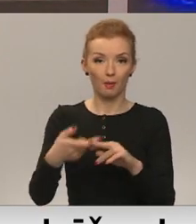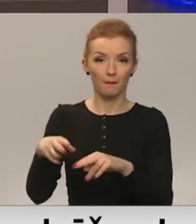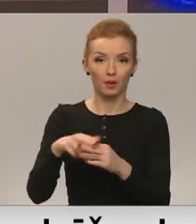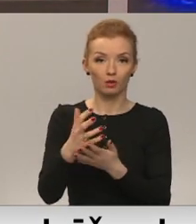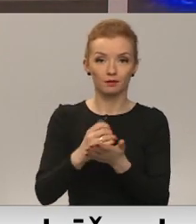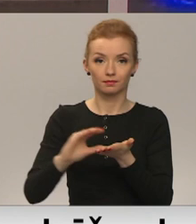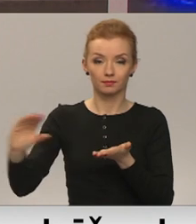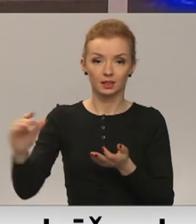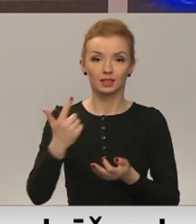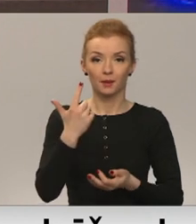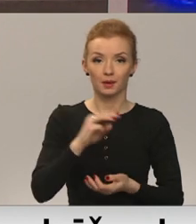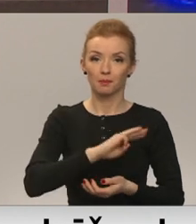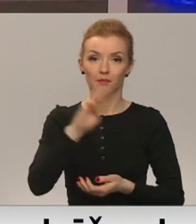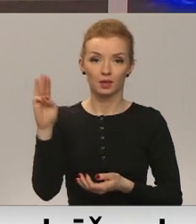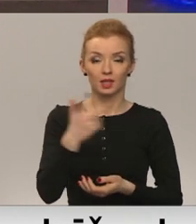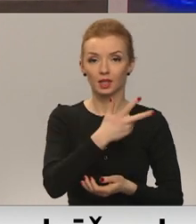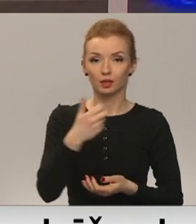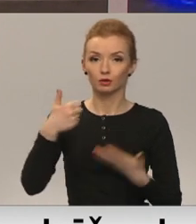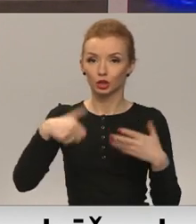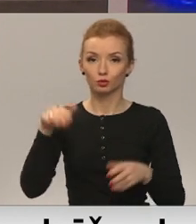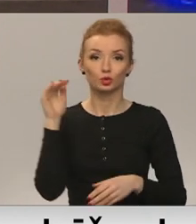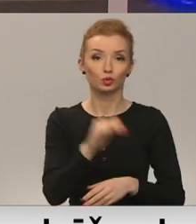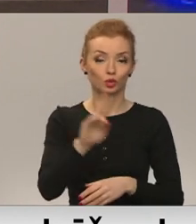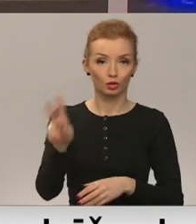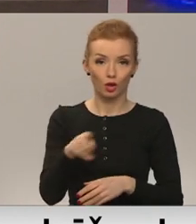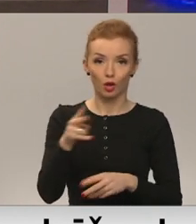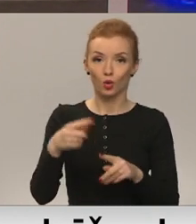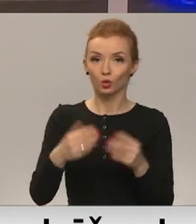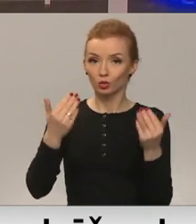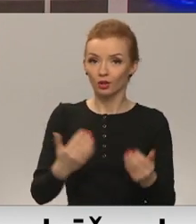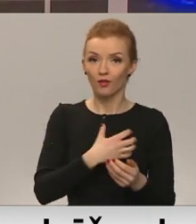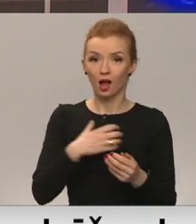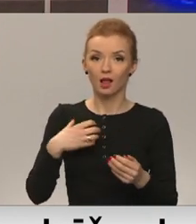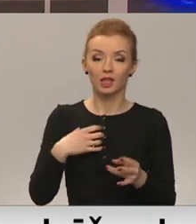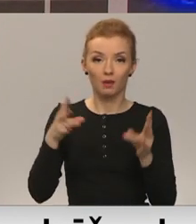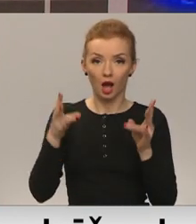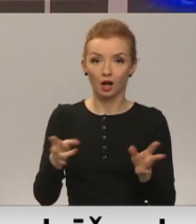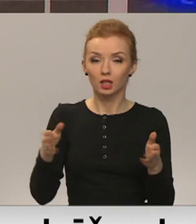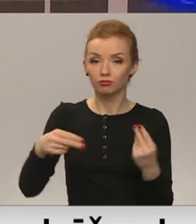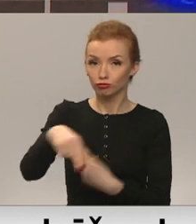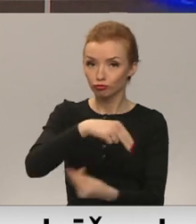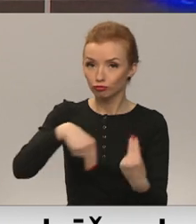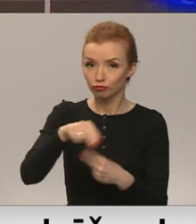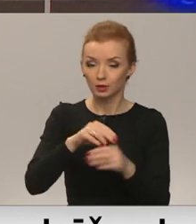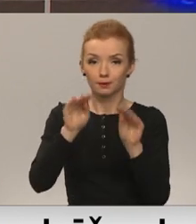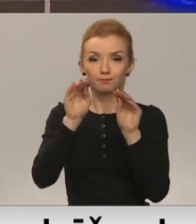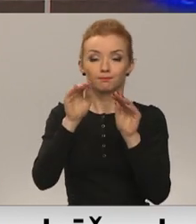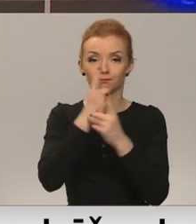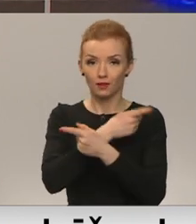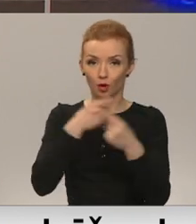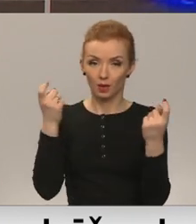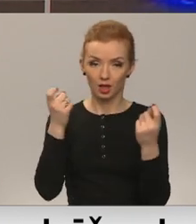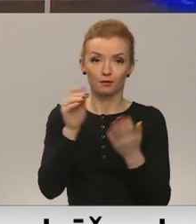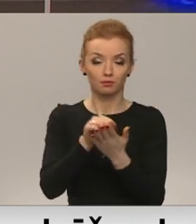rezervēta 7 miljoni 360 tūkstoši eiro. Valdība šodienas ārkārtas sēda izskatīja Veselības ministrijas sagatavoto informatīvo